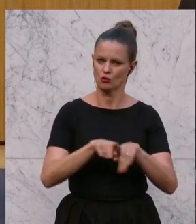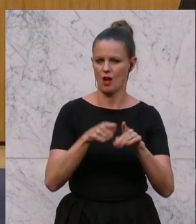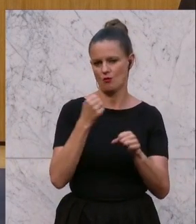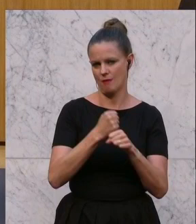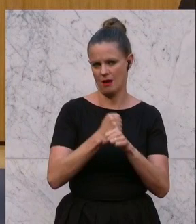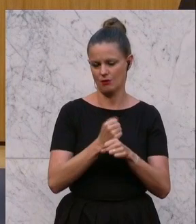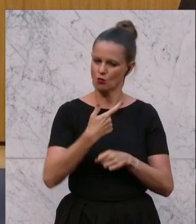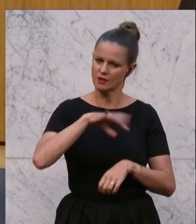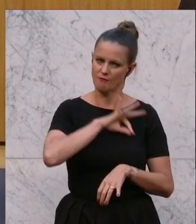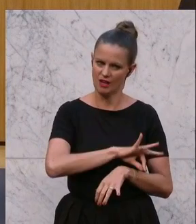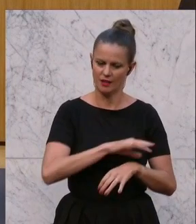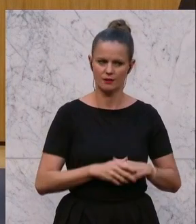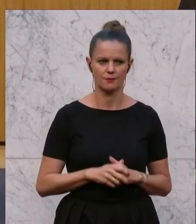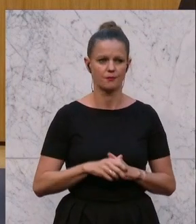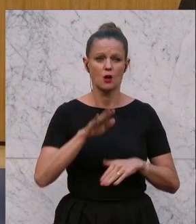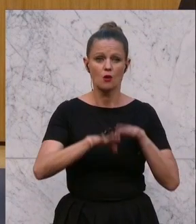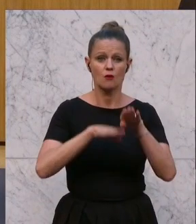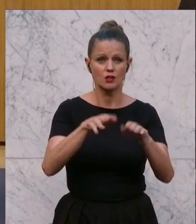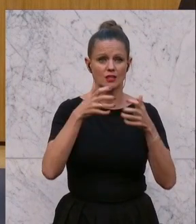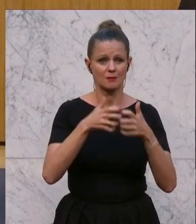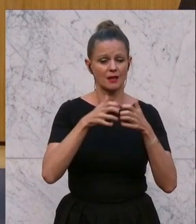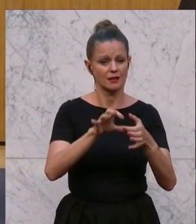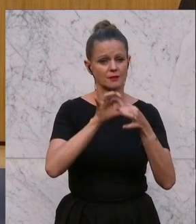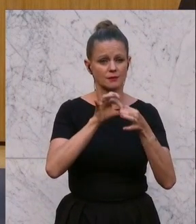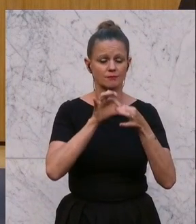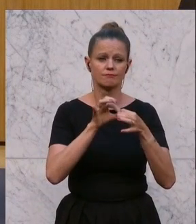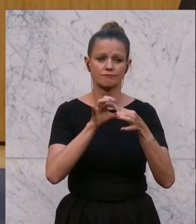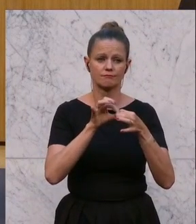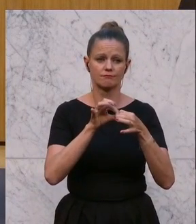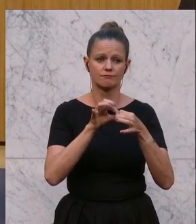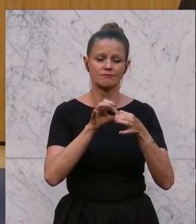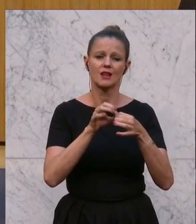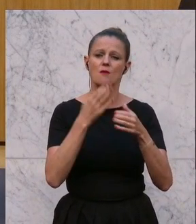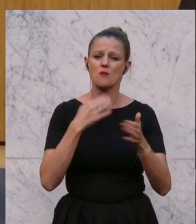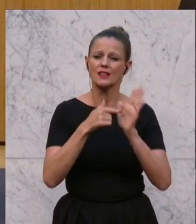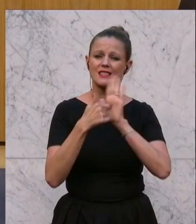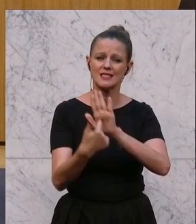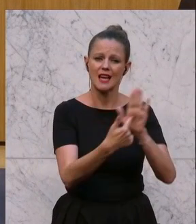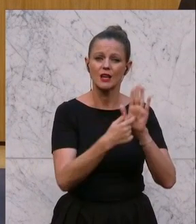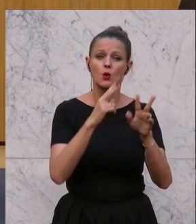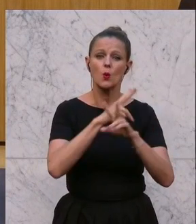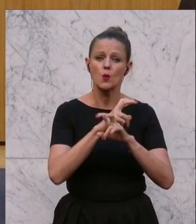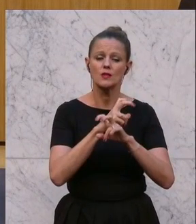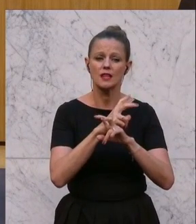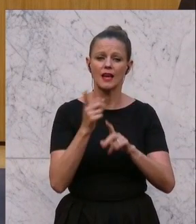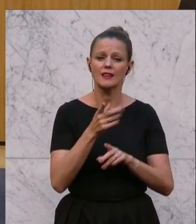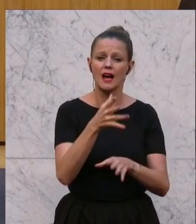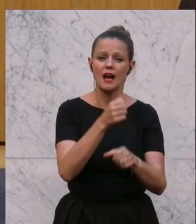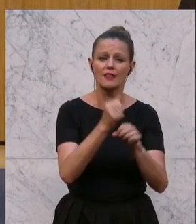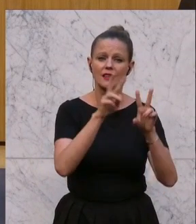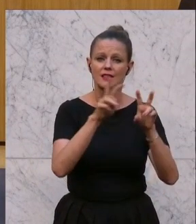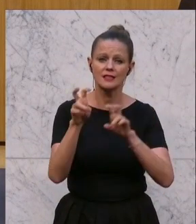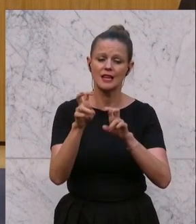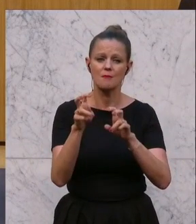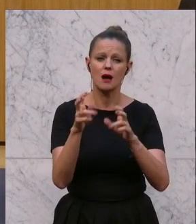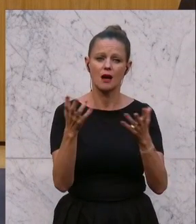Wenn es hier um den Fortschrittsbericht geht, dann natürlich zu zeigen, wo ist denn Österreich in welchen Nachhaltigkeitsthemen